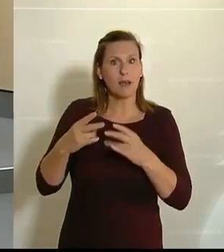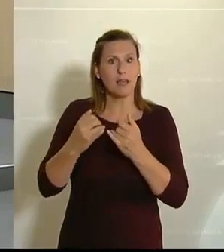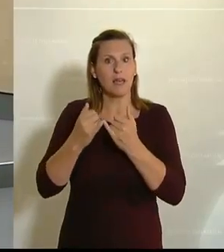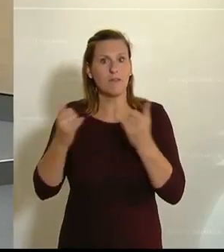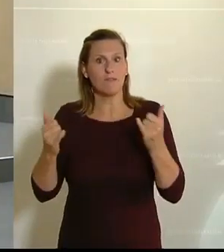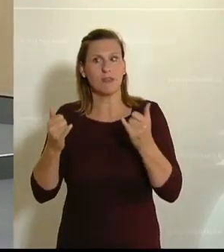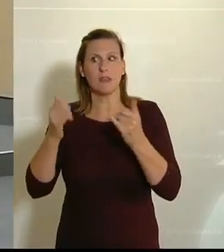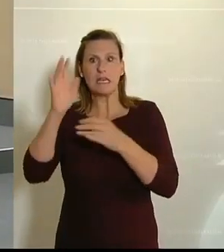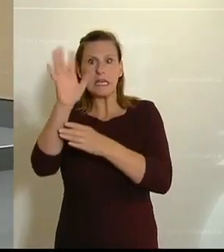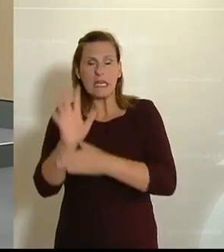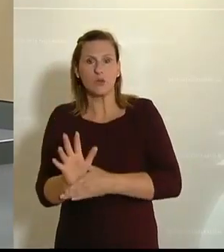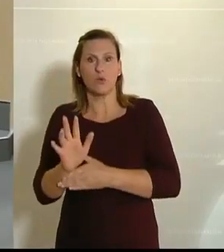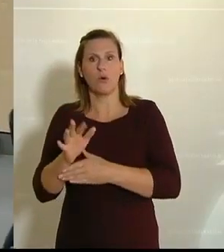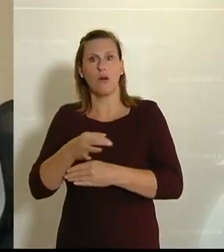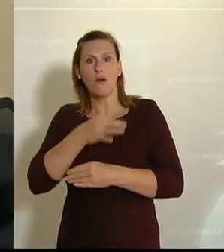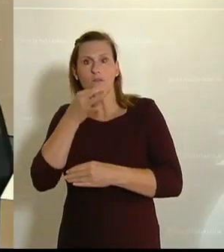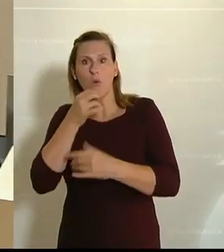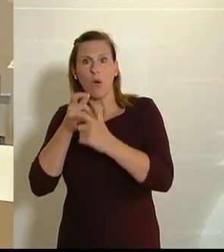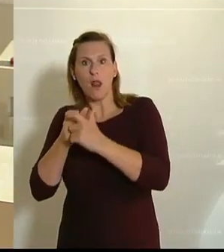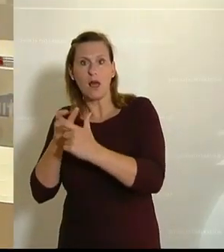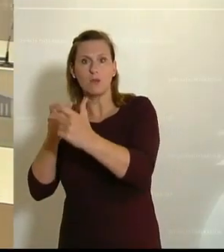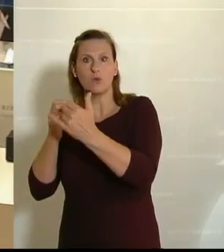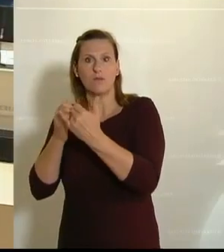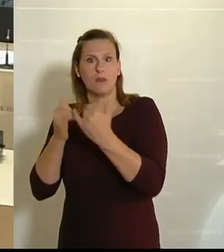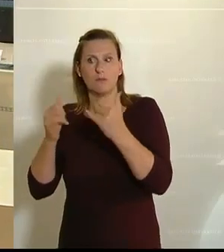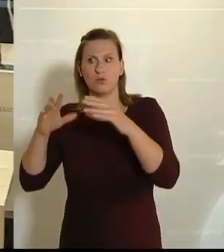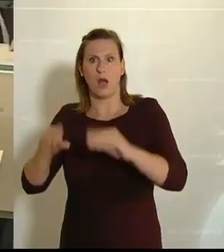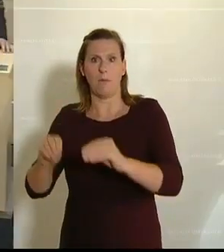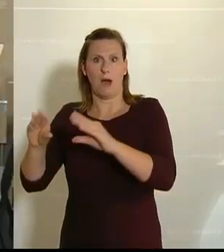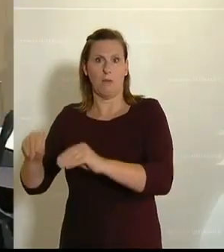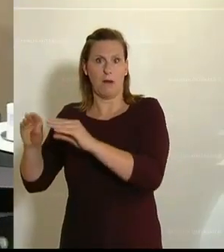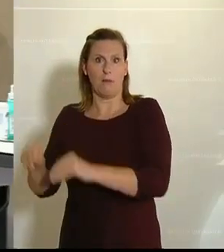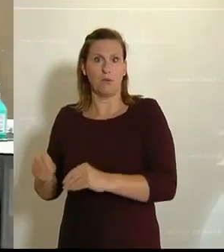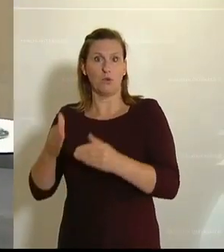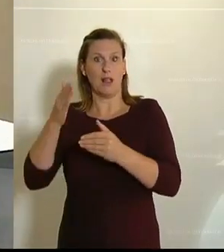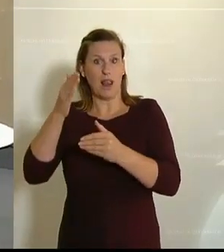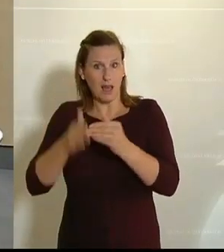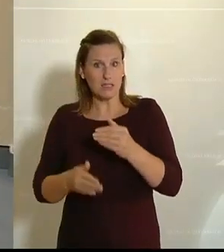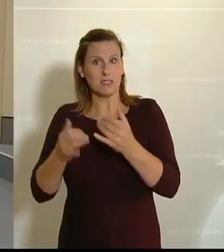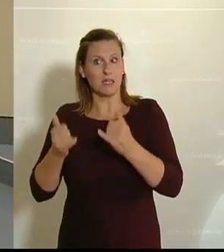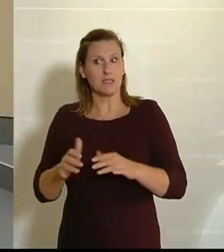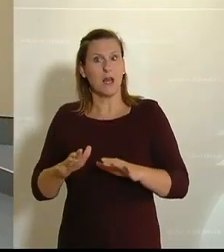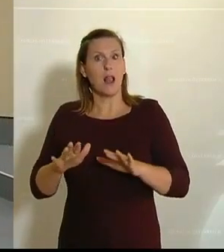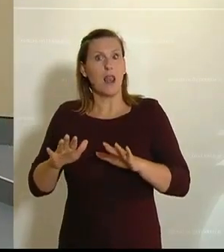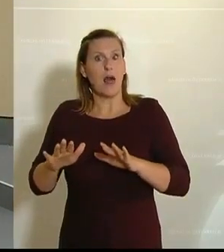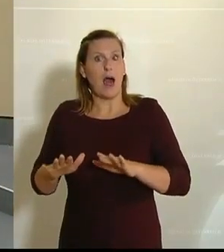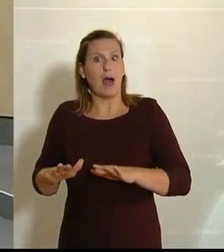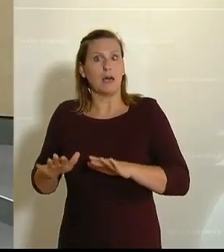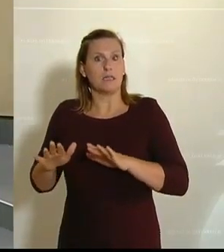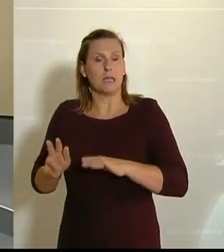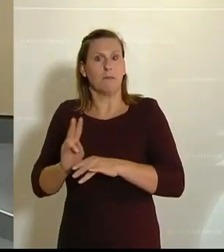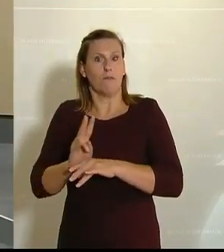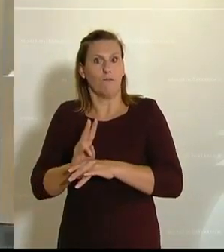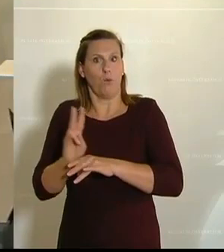die ersten, die im Rahmen des Shutdowns schließen mussten. Und es sind die letzten, die jetzt sehr zögerlich und langsam zu